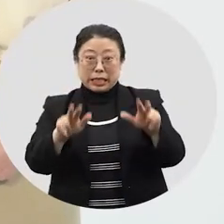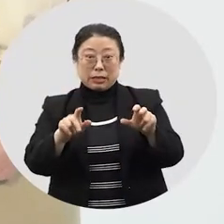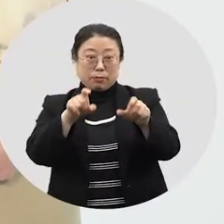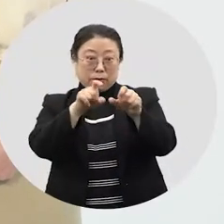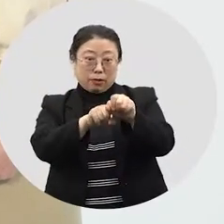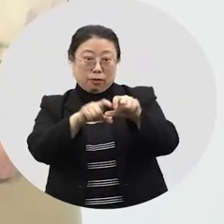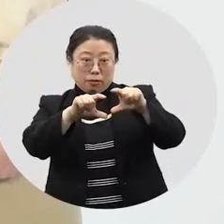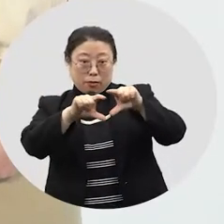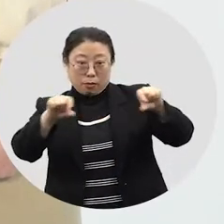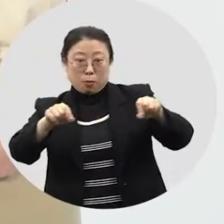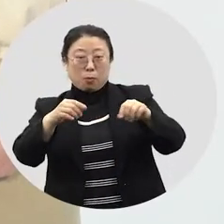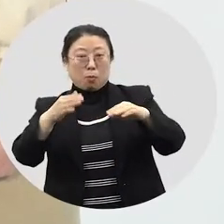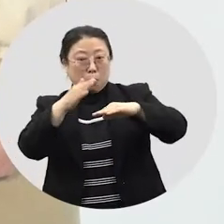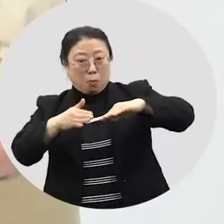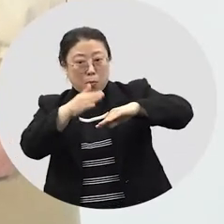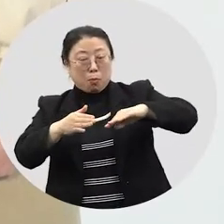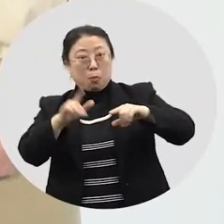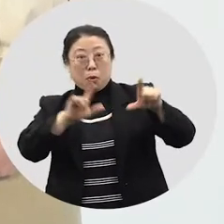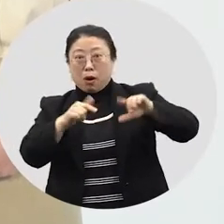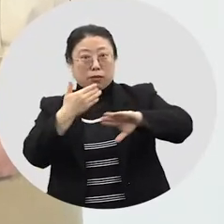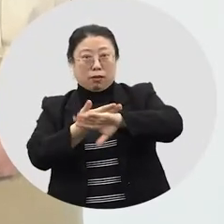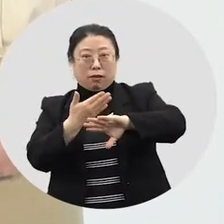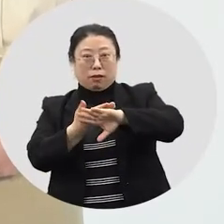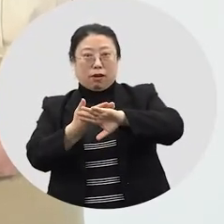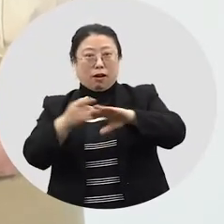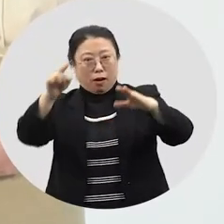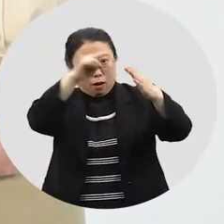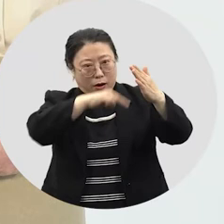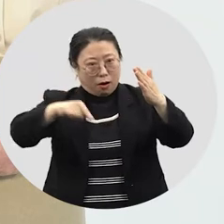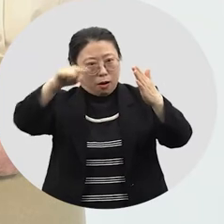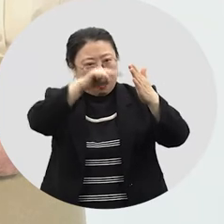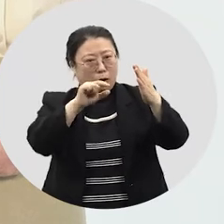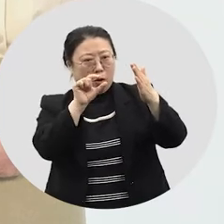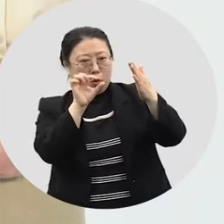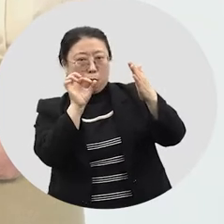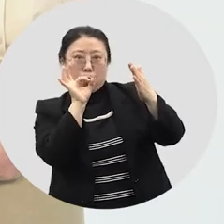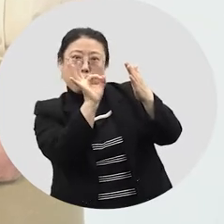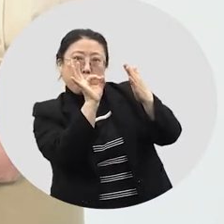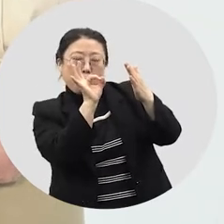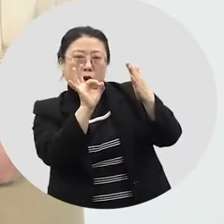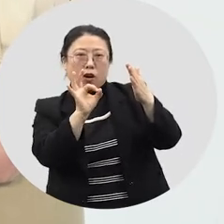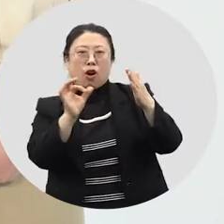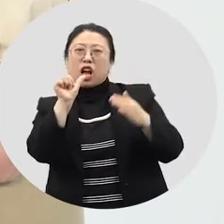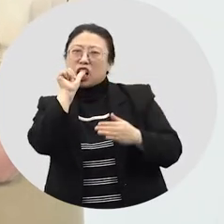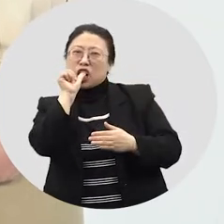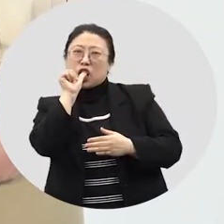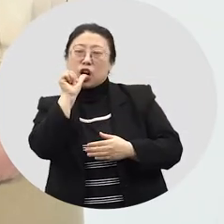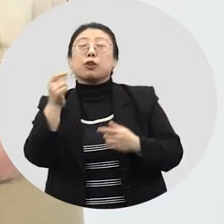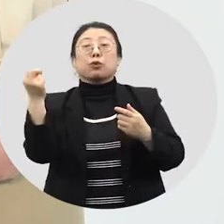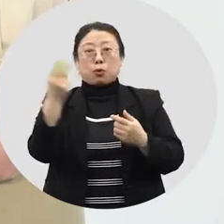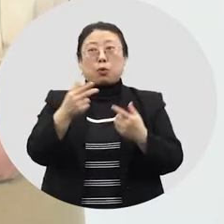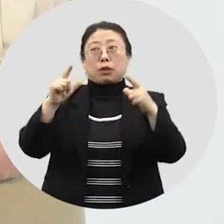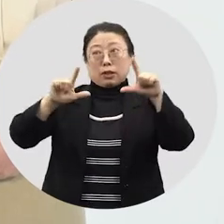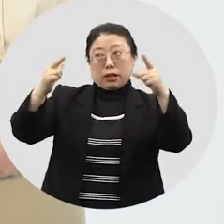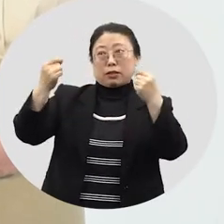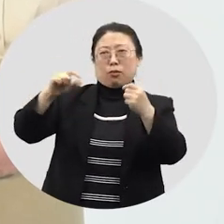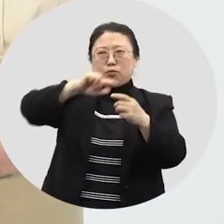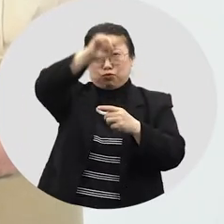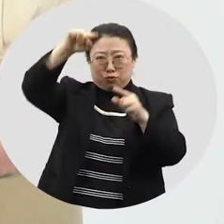지금의 떡국떡 모양이 아니고 엽정과 같은 돈이나 태양처럼 둥근 모양으로 썰었대요.